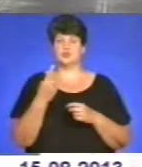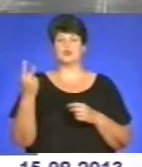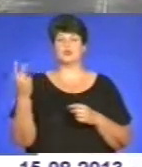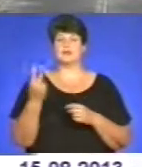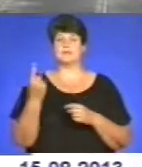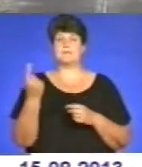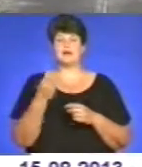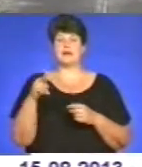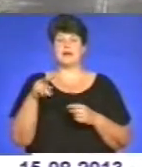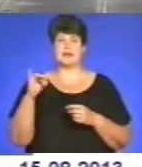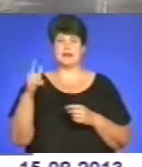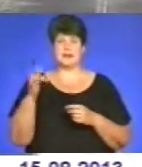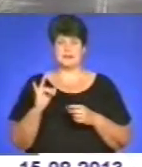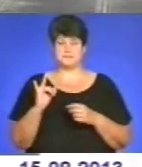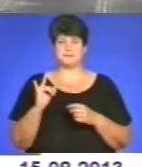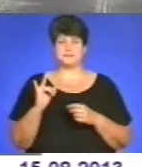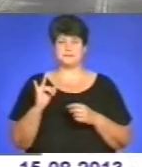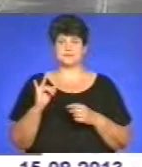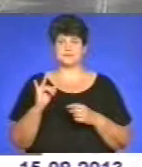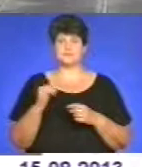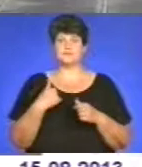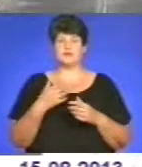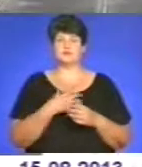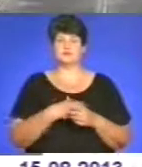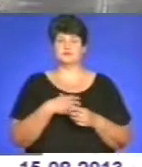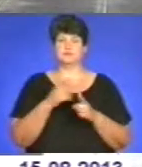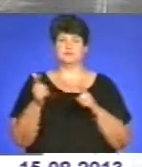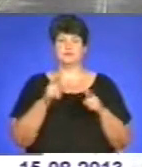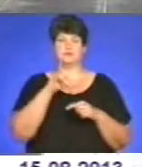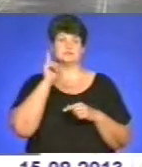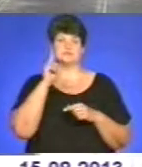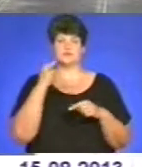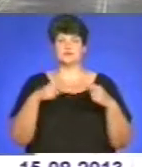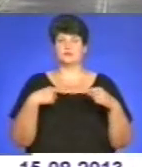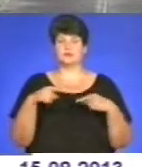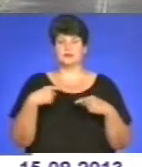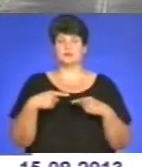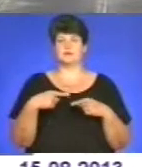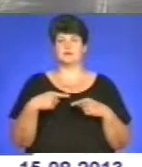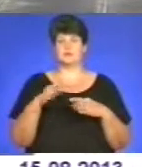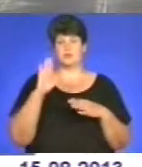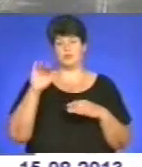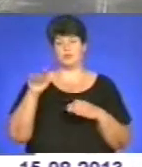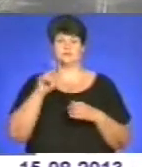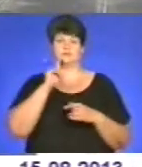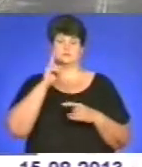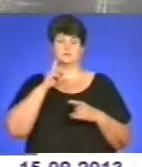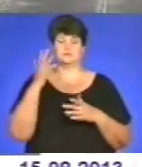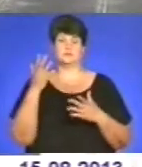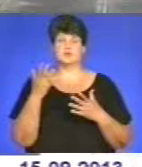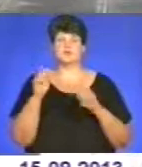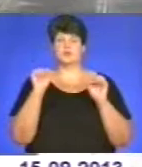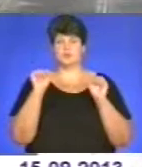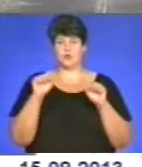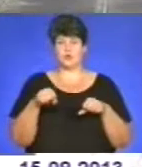ланка підготовки юних футболістів, дітей, а згодом юнаків, які займаються футболом, щоб